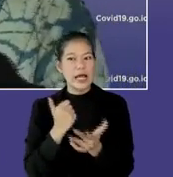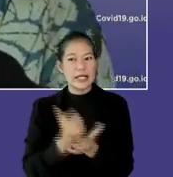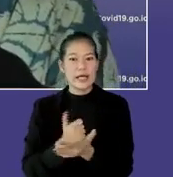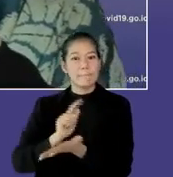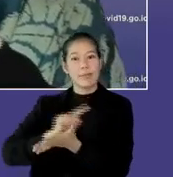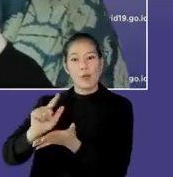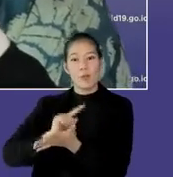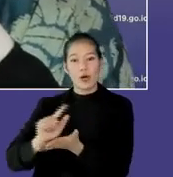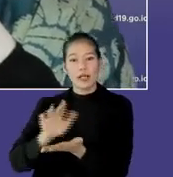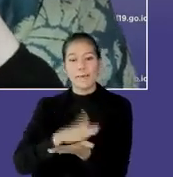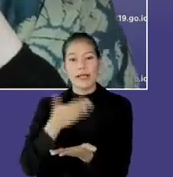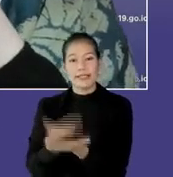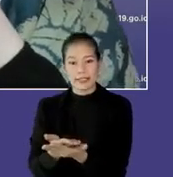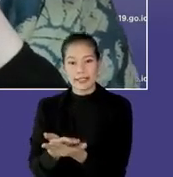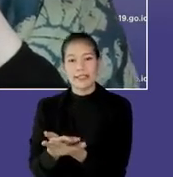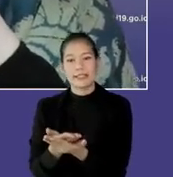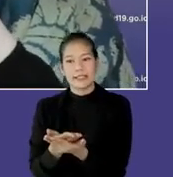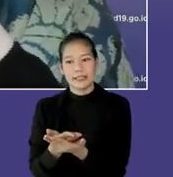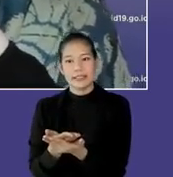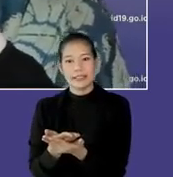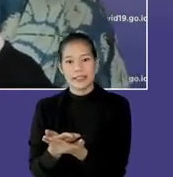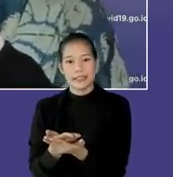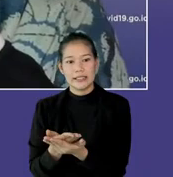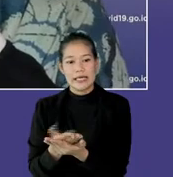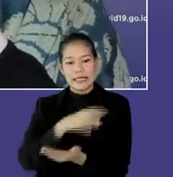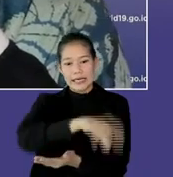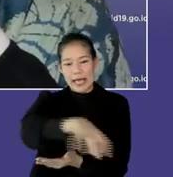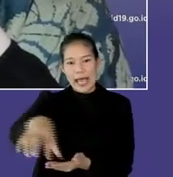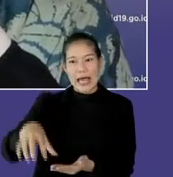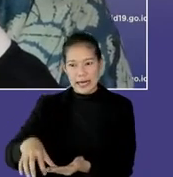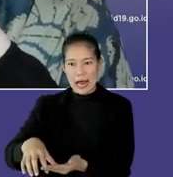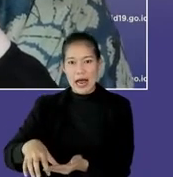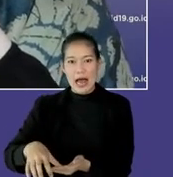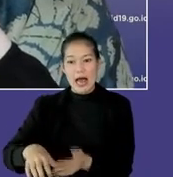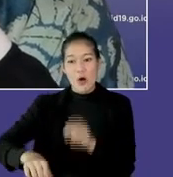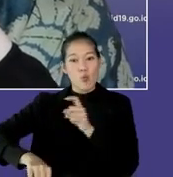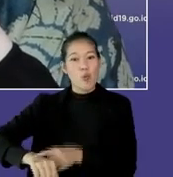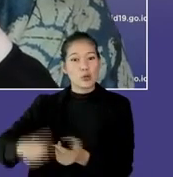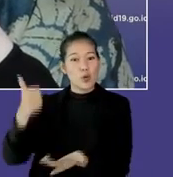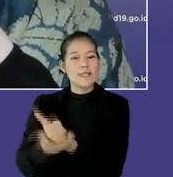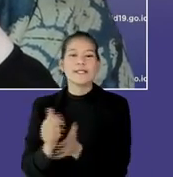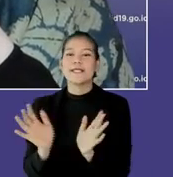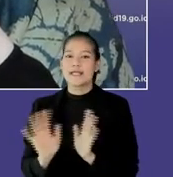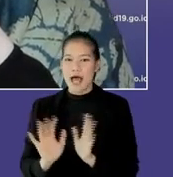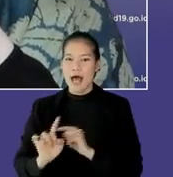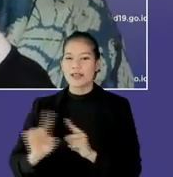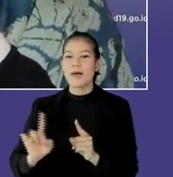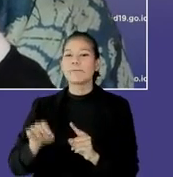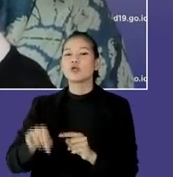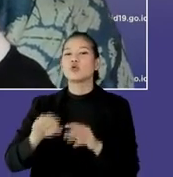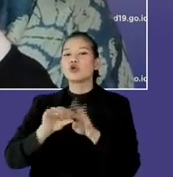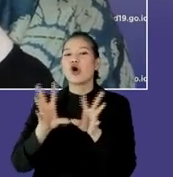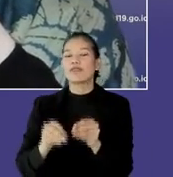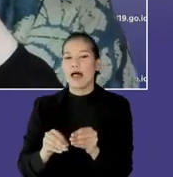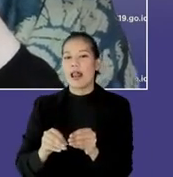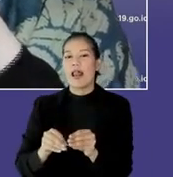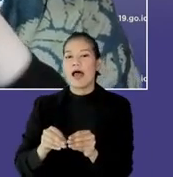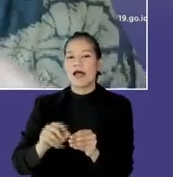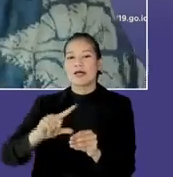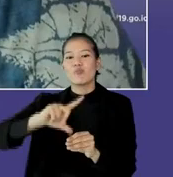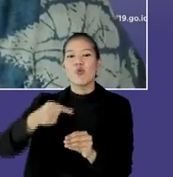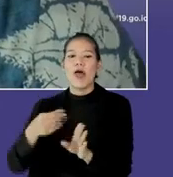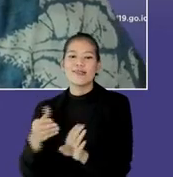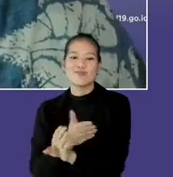pelaporan kasus kematian yang dilakukan dari daerah-daerah tersebut tidak real time, merupakan akumulasi dari bulan-bulan